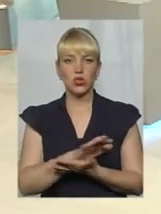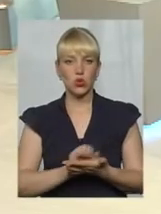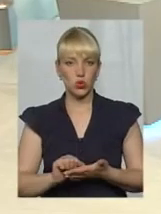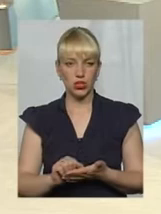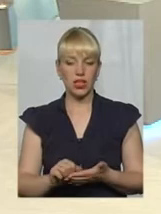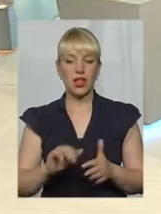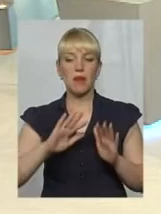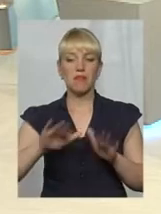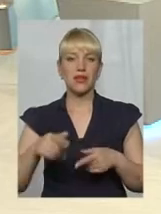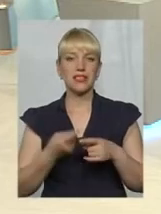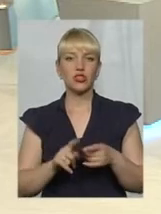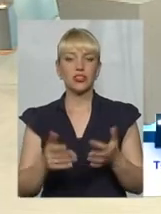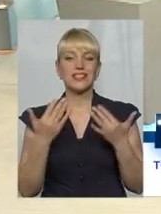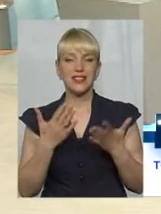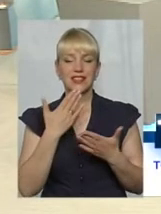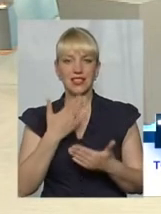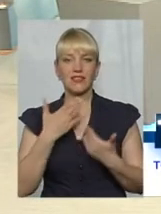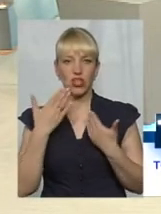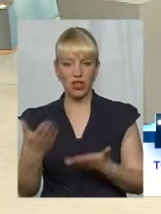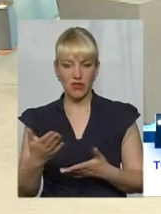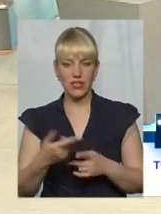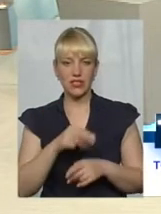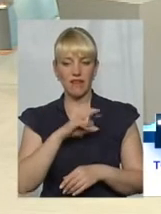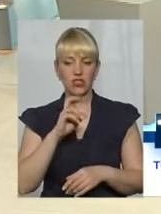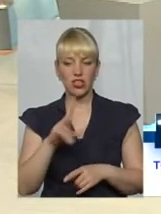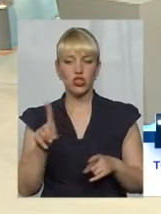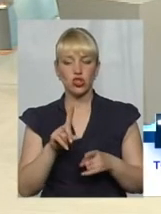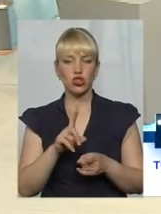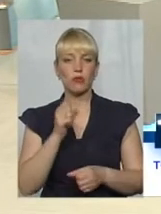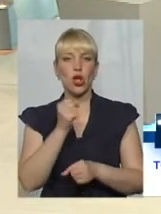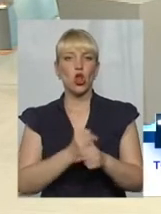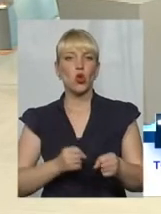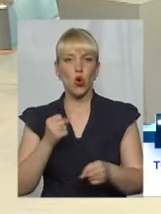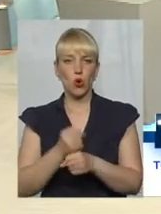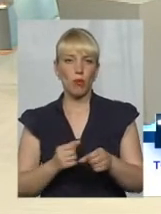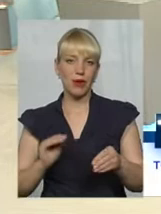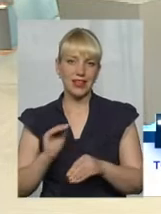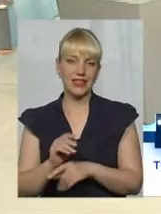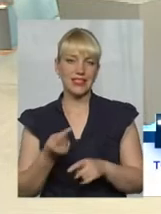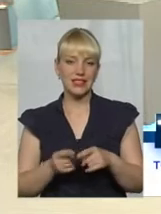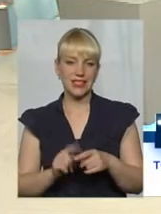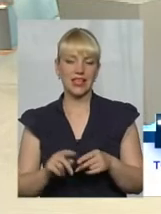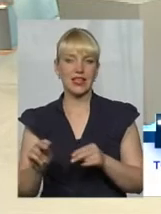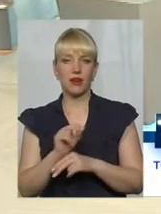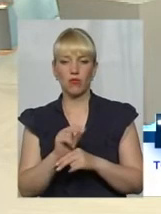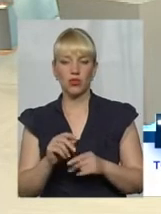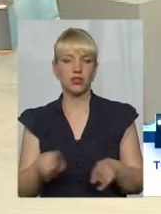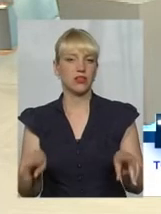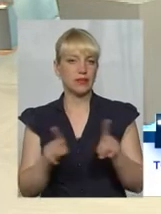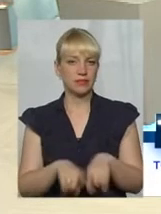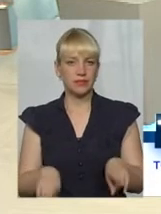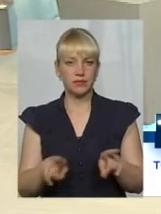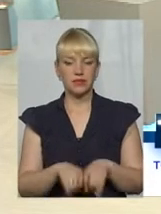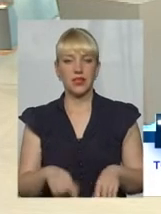скільки я зверталася в ЖЕК, щоб доробили той ремонт, так і той ремонт, а ось і нині там. Писала я звернення з 19